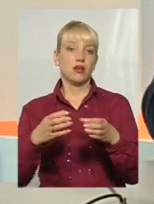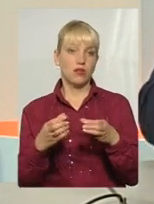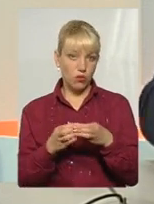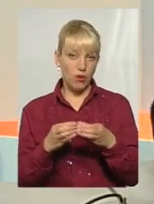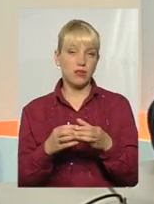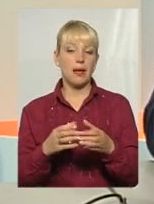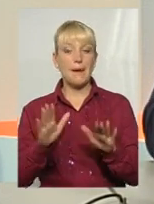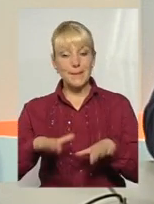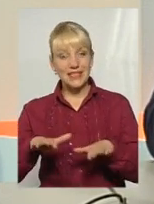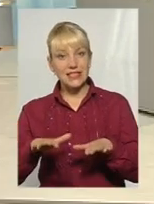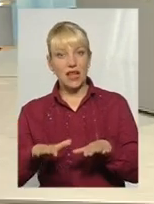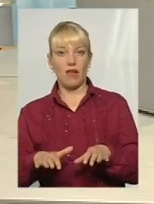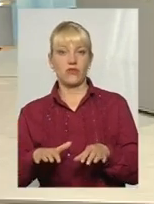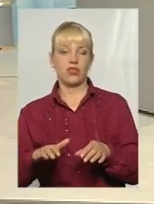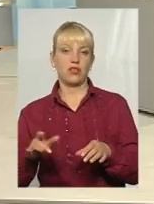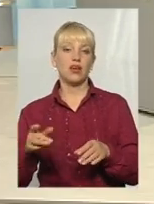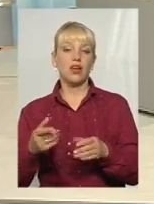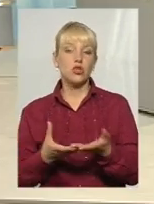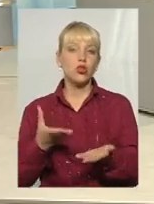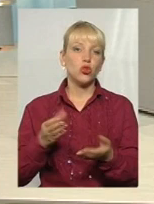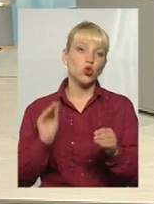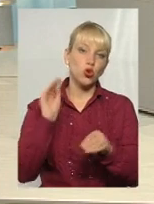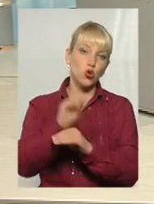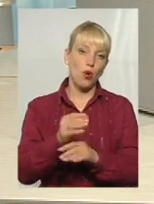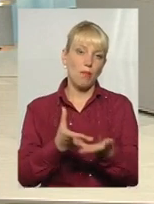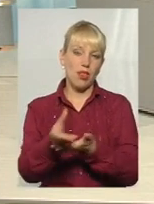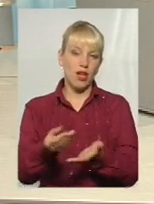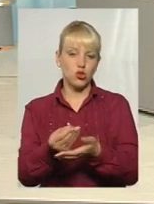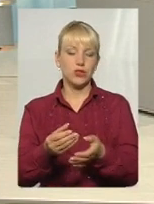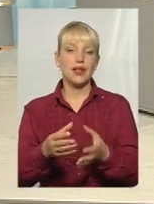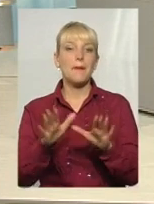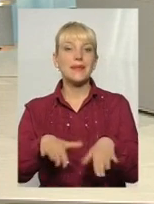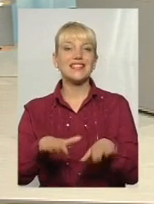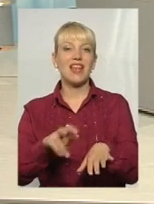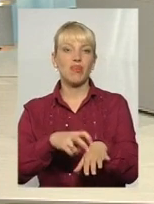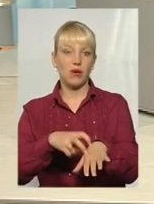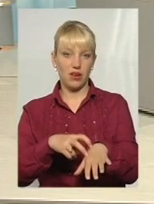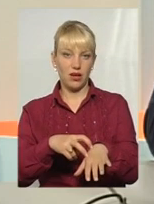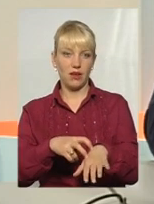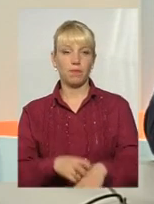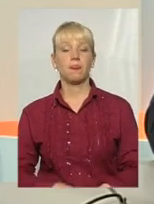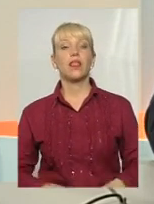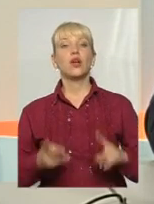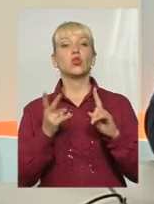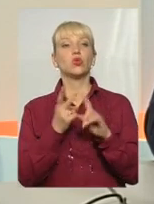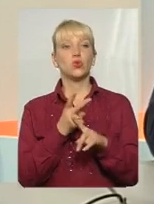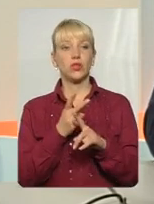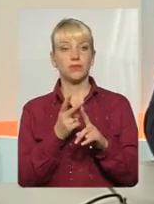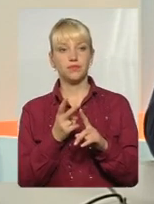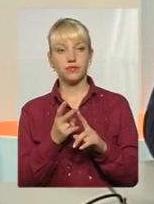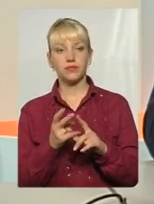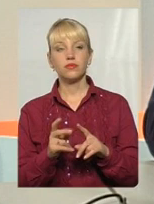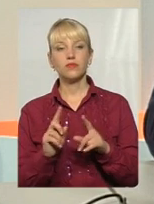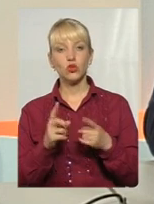доплачують лікарям. Сьогодні, щоб це було, щоб запрацювала сімейна медицина, це треба прийняти. Другого виходу не буде. Тому що